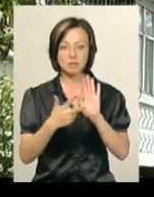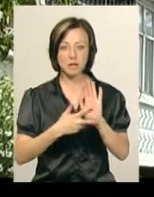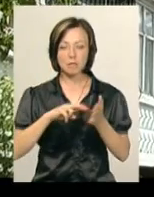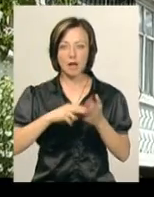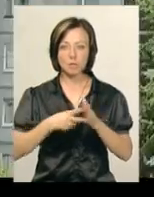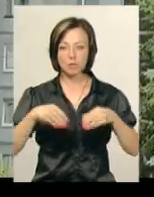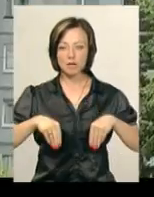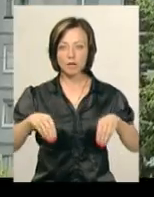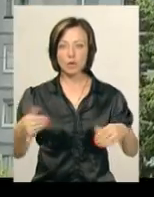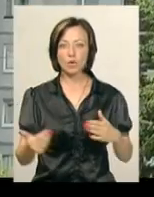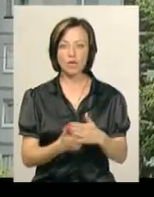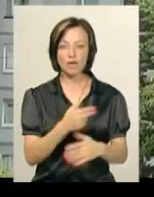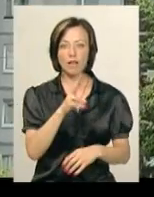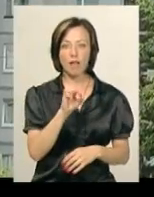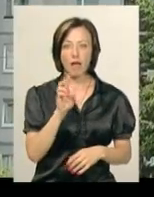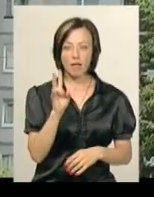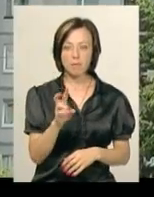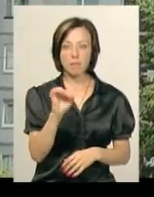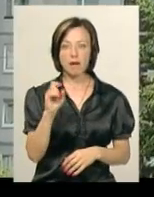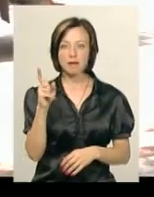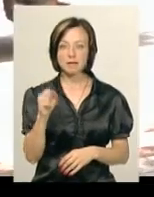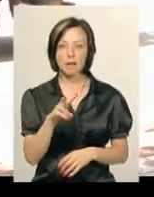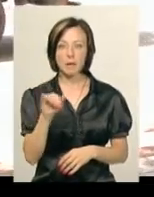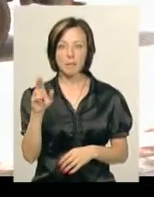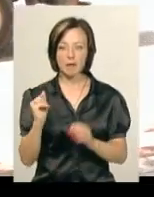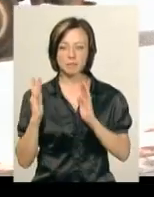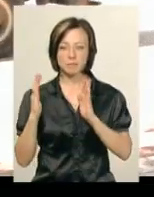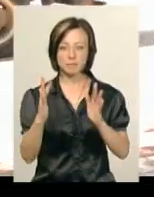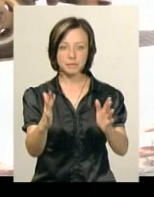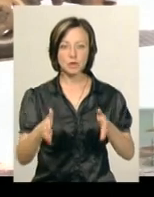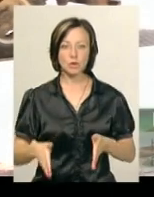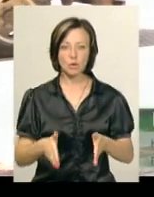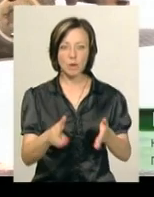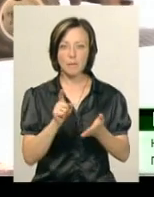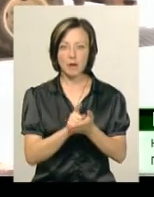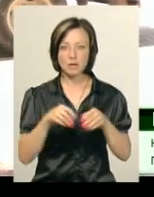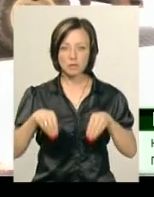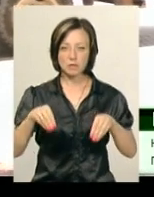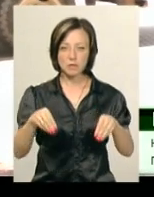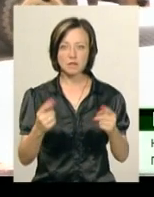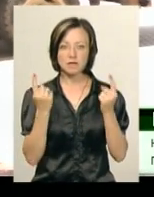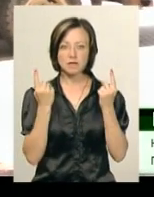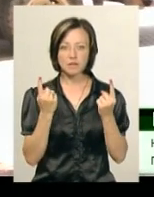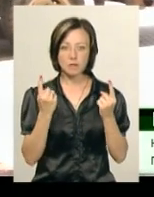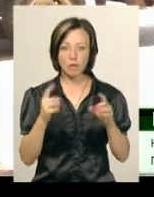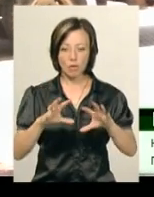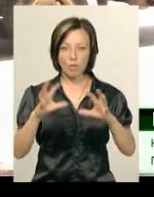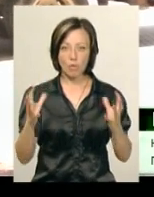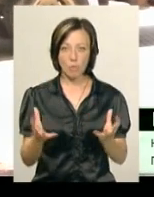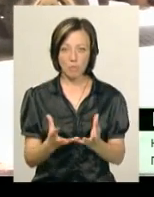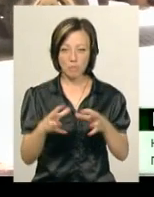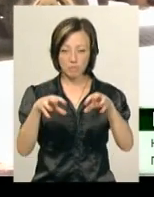планують висадити нові клени, берези та липи вздовж дороги. Дерева мають садитися з великим чесним комом, щоб вони